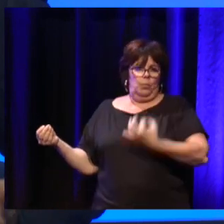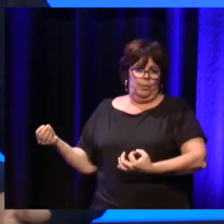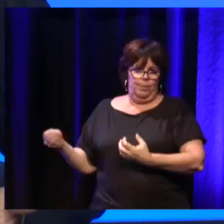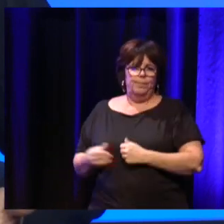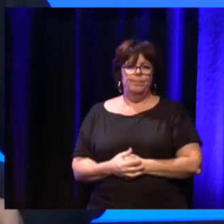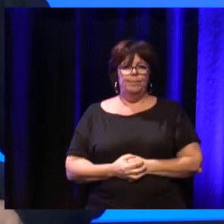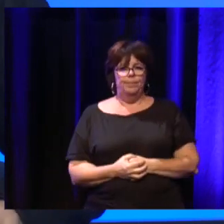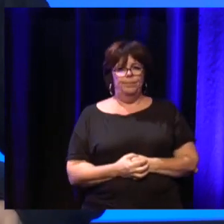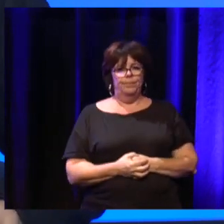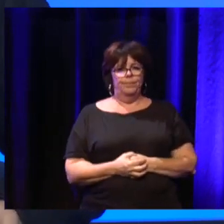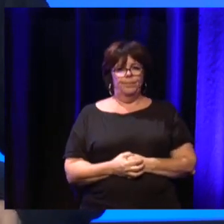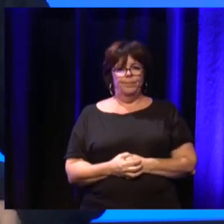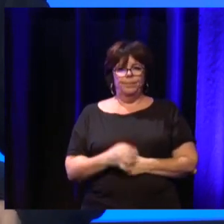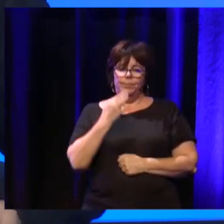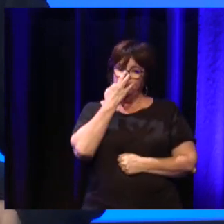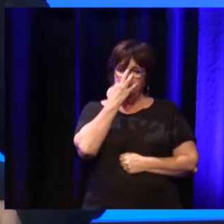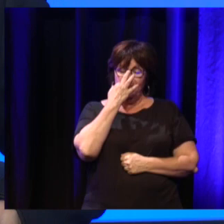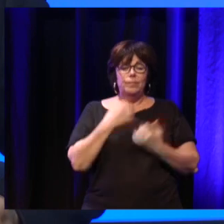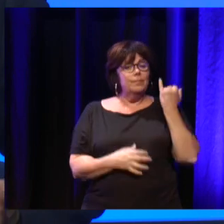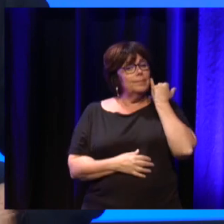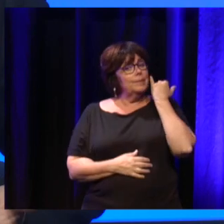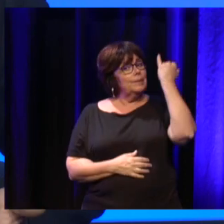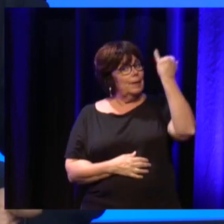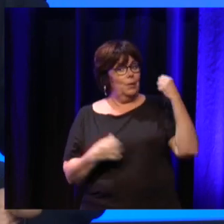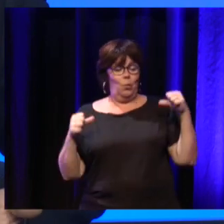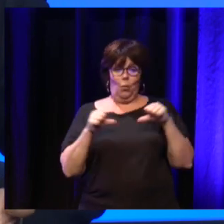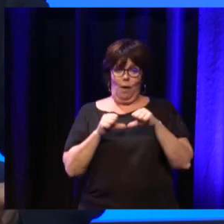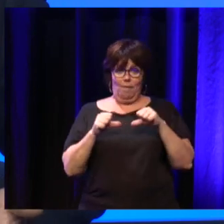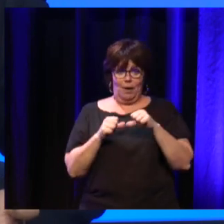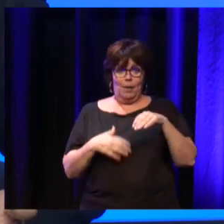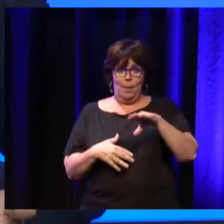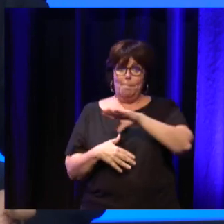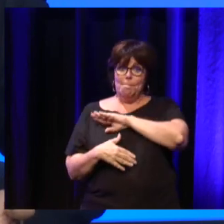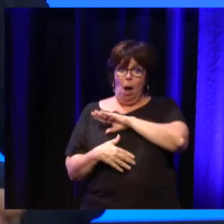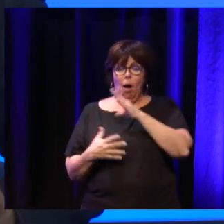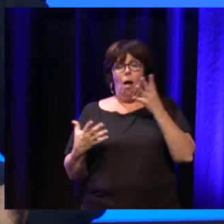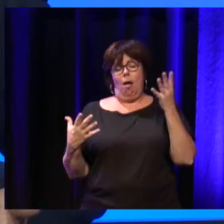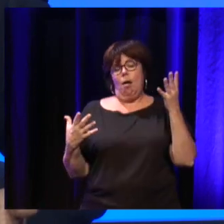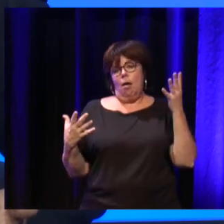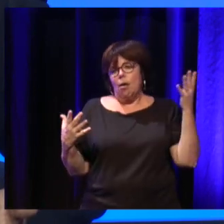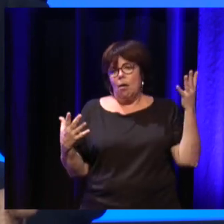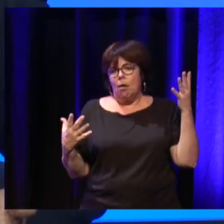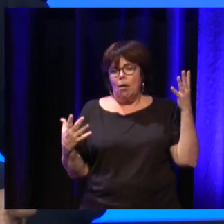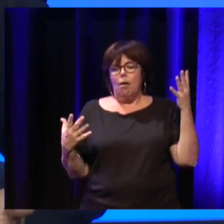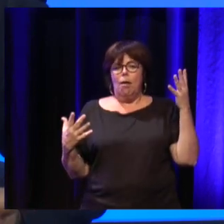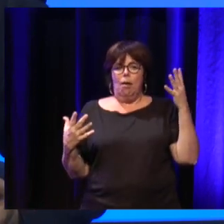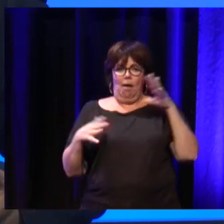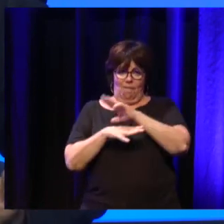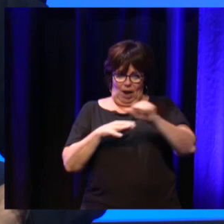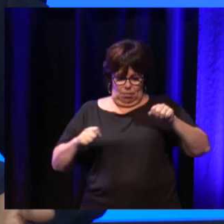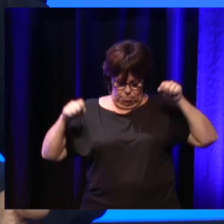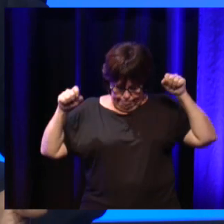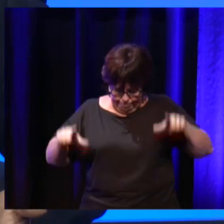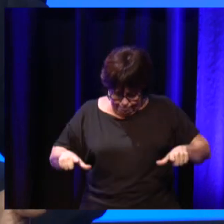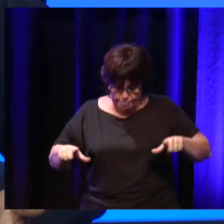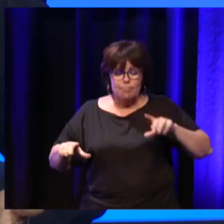L'idée, avec notre programme, c'est d'essayer, au vu de ce qui s'est fait, d'élargir soit la thématique, en se disant, il y